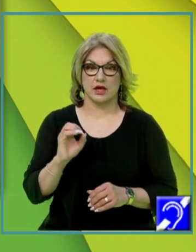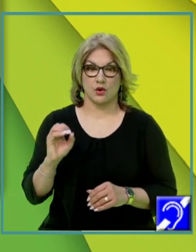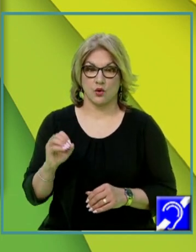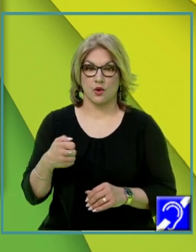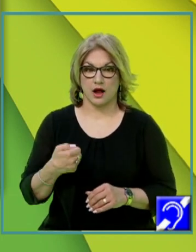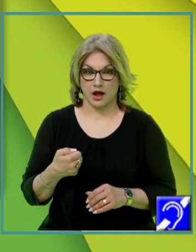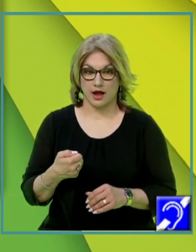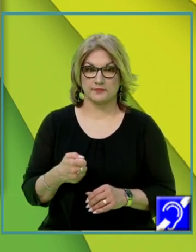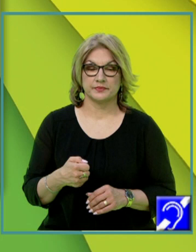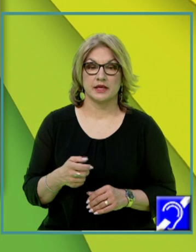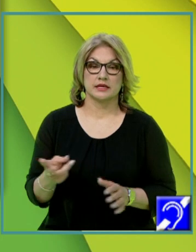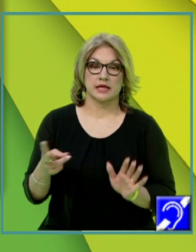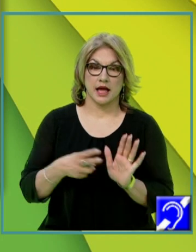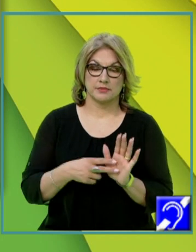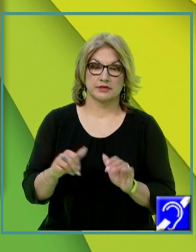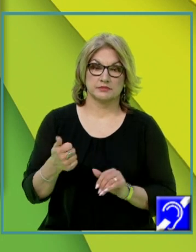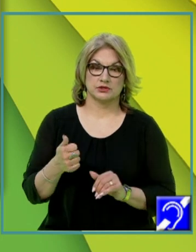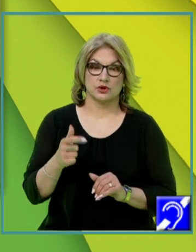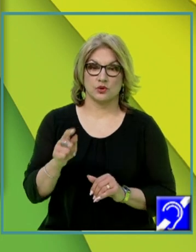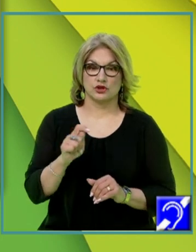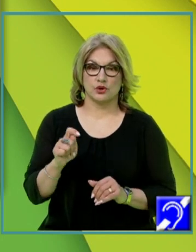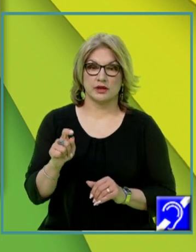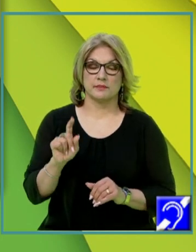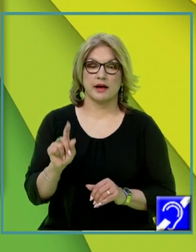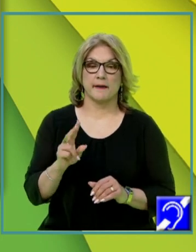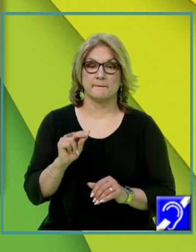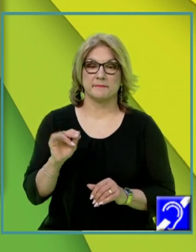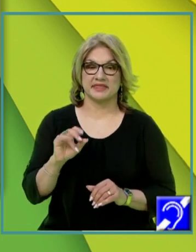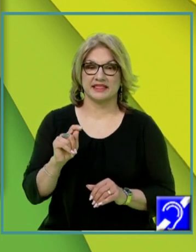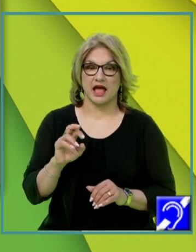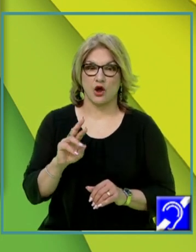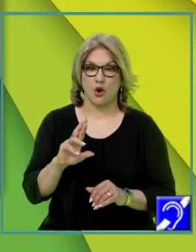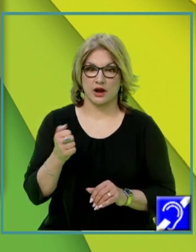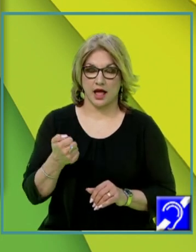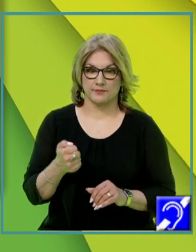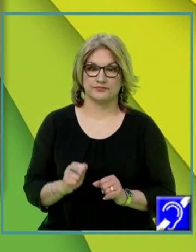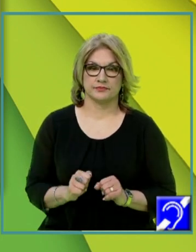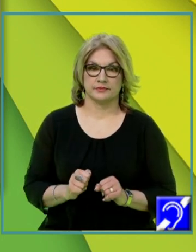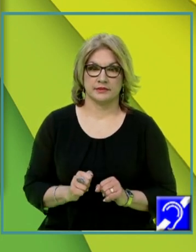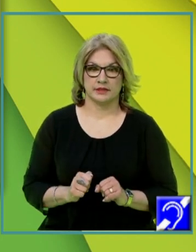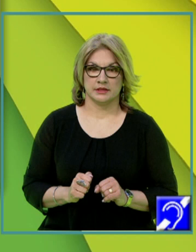EOA, aplicăm din nou teorema lui Pitagora. Aplicăm teorema lui Pitagora.